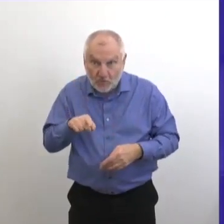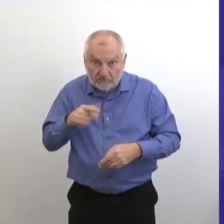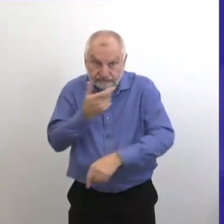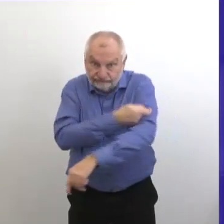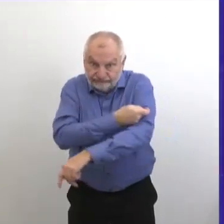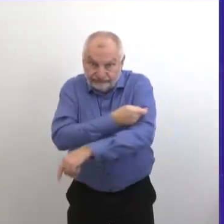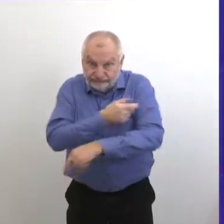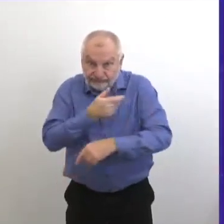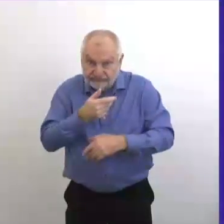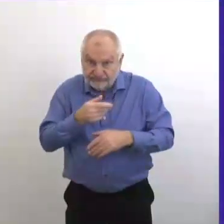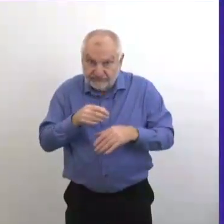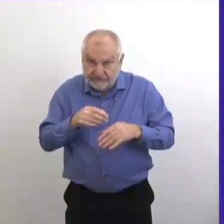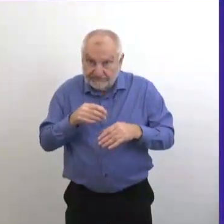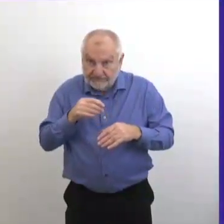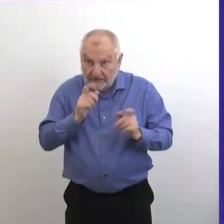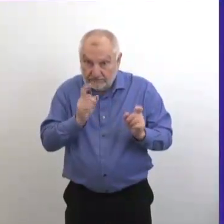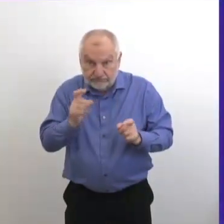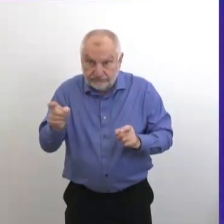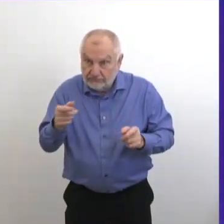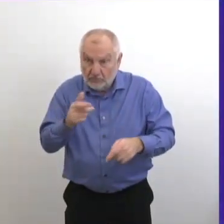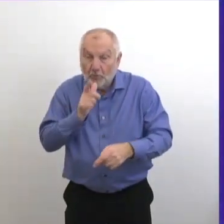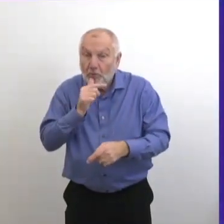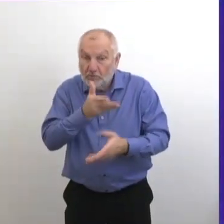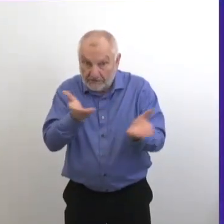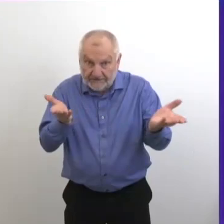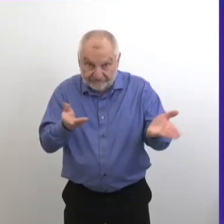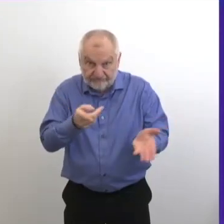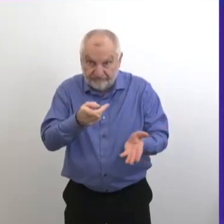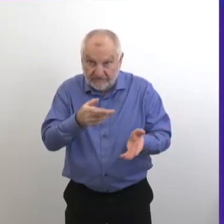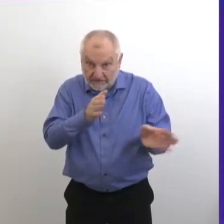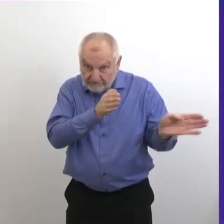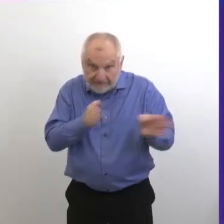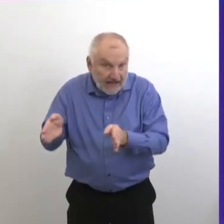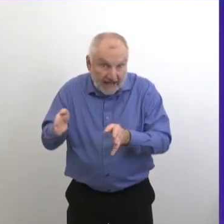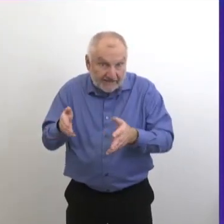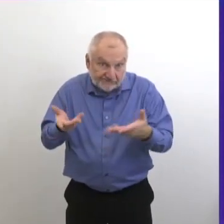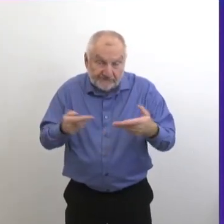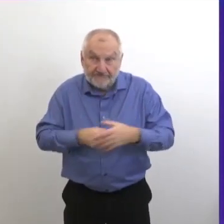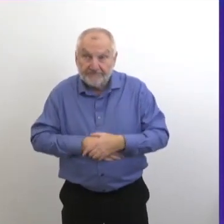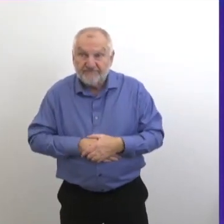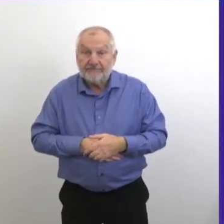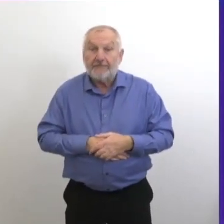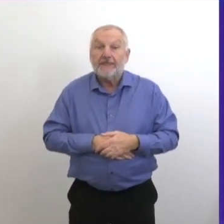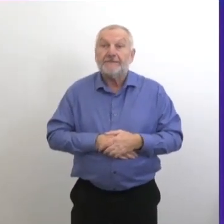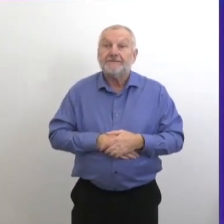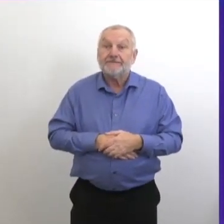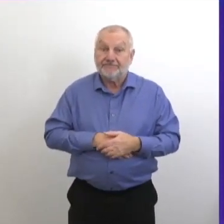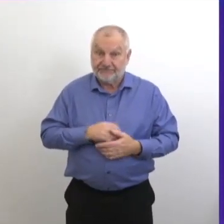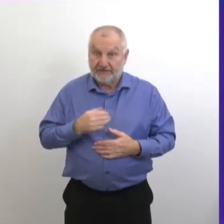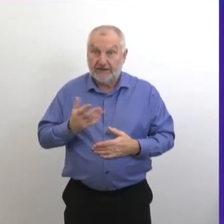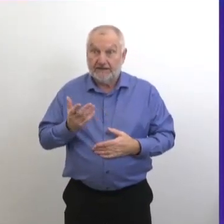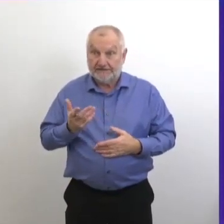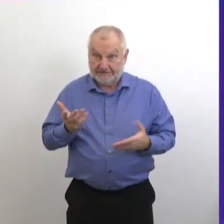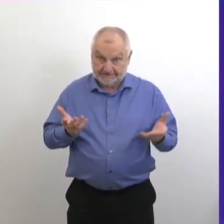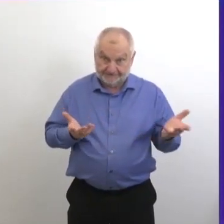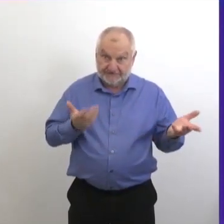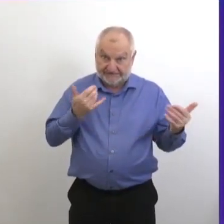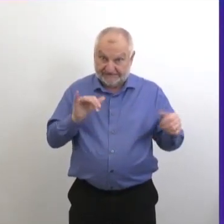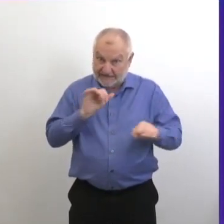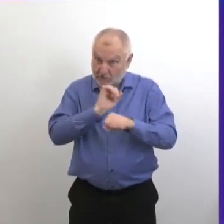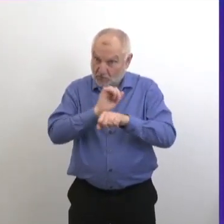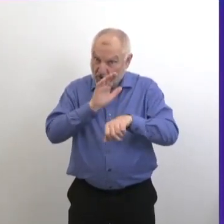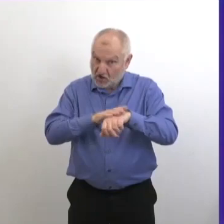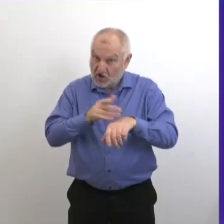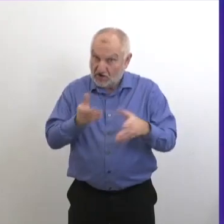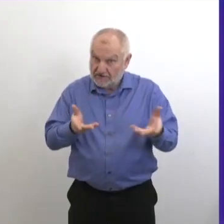Est-ce que c'est déjà établi? Ça va être mis en place? Bon, on travaille encore là-dessus. On n'a pas tout établi, mais nous avons